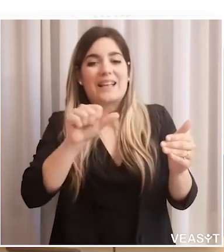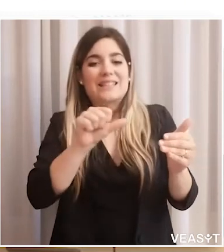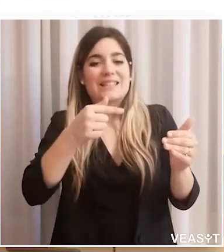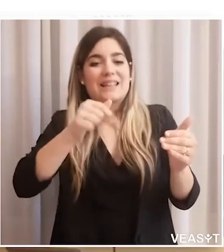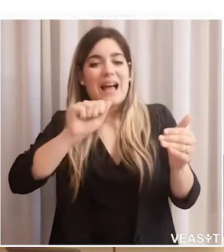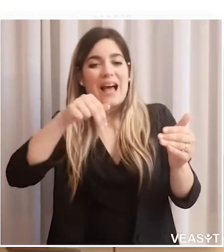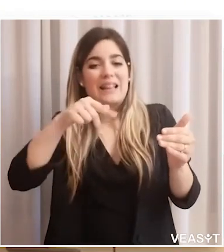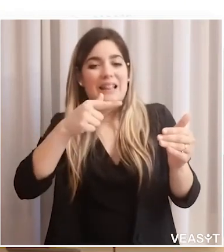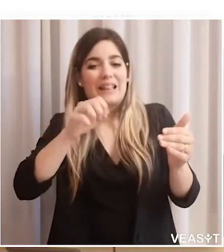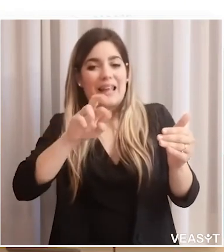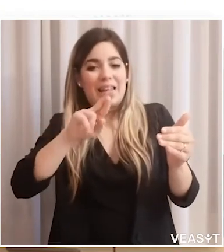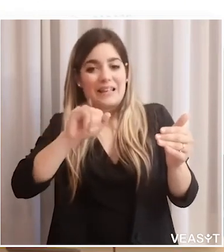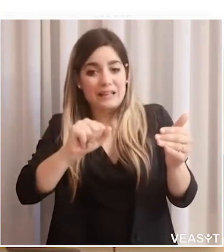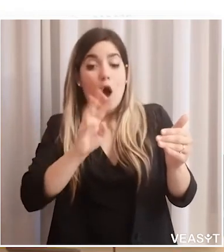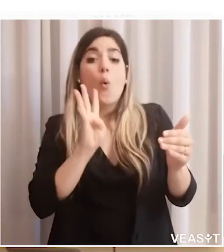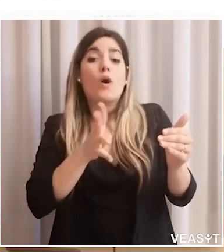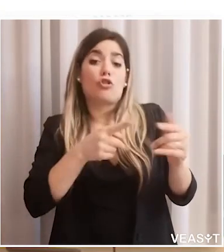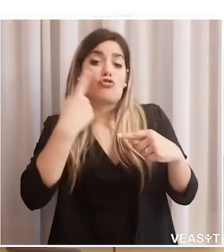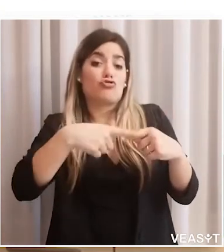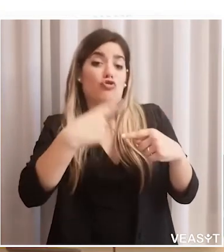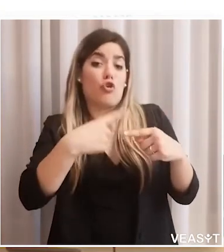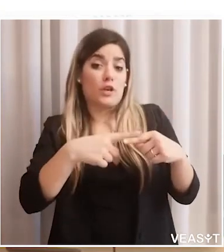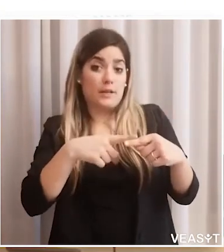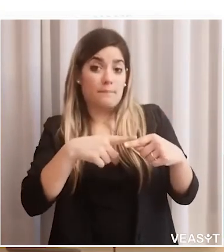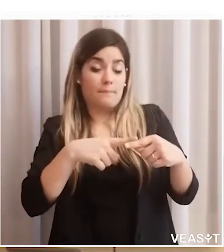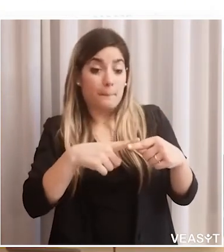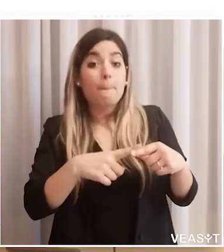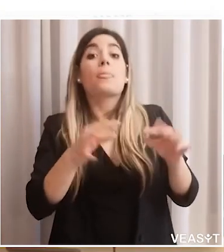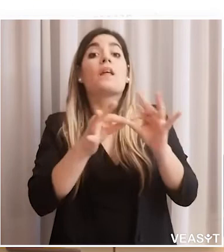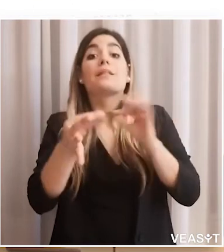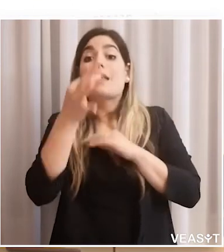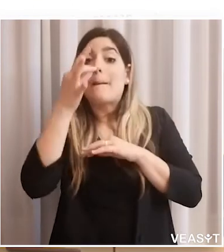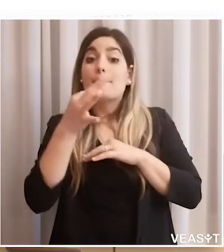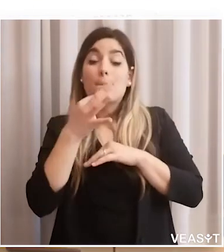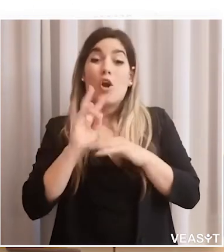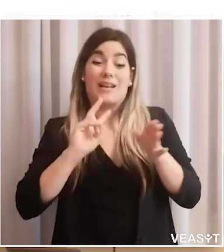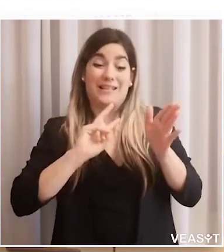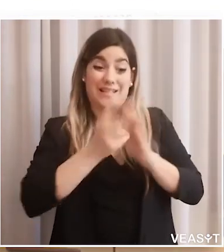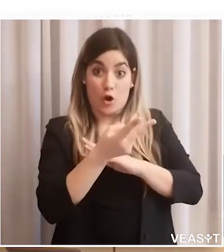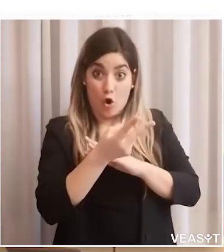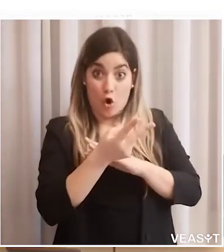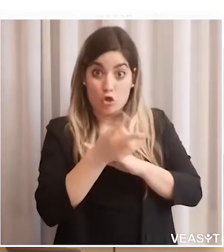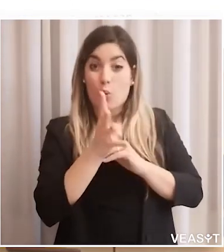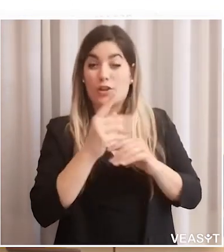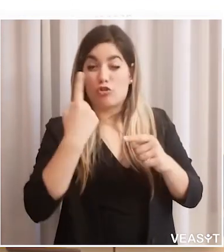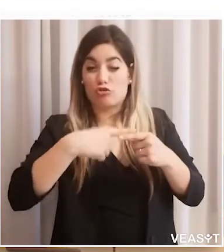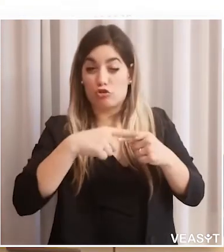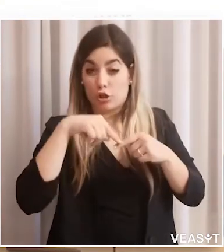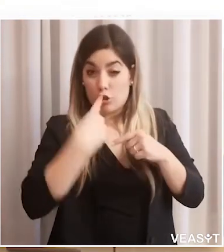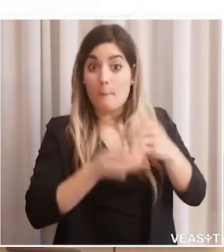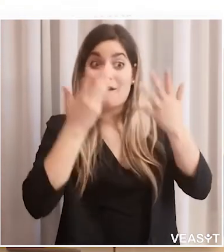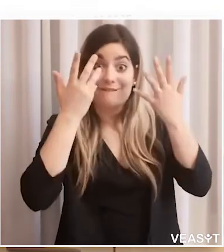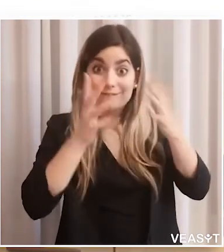attraverso un primo tampone ed una stanteria, cioè una permanenza in questo modulo di accoglienza temporanea di 14